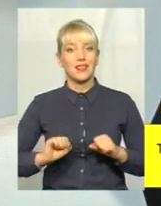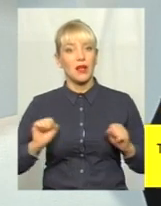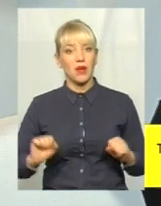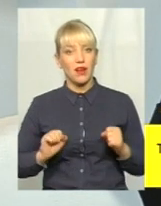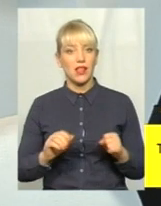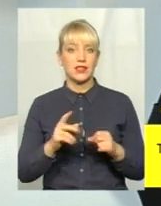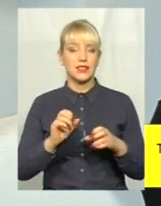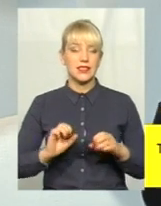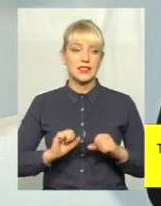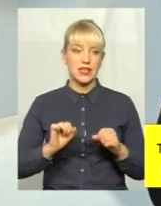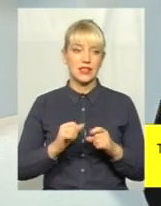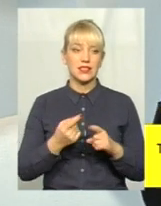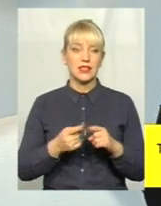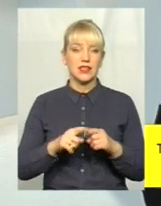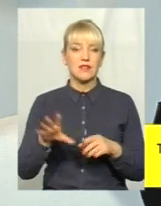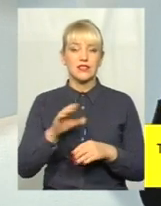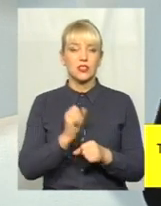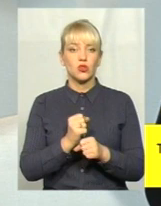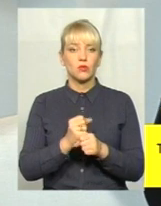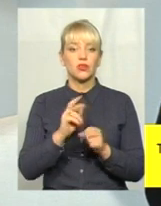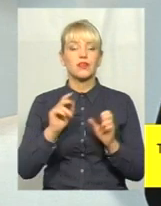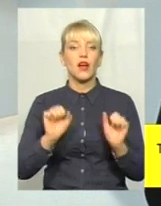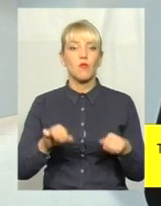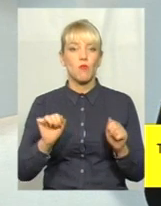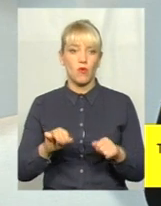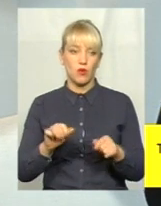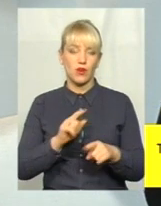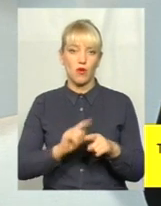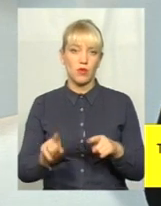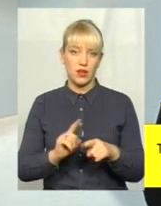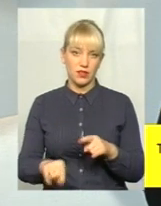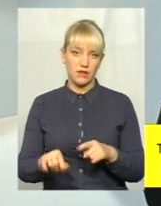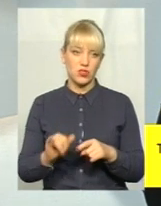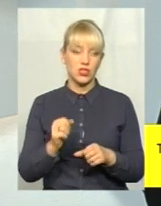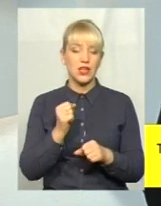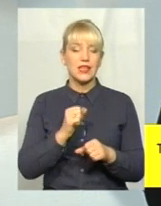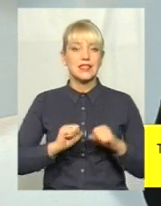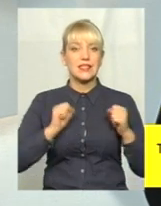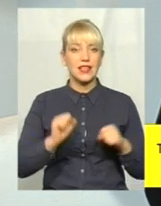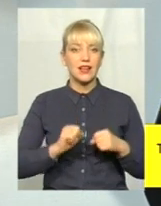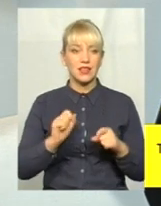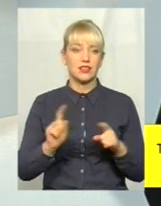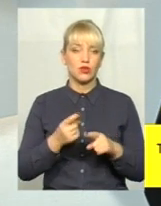старалися це все зробити якнаймого оперативніше і старалися б, щоб це